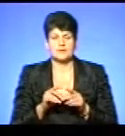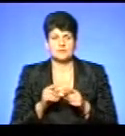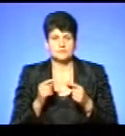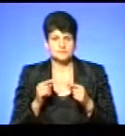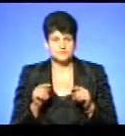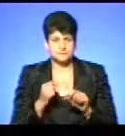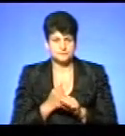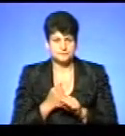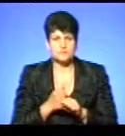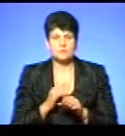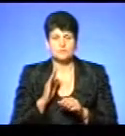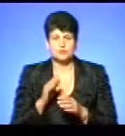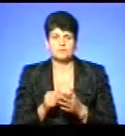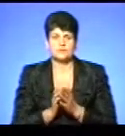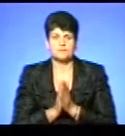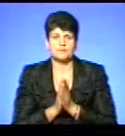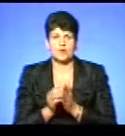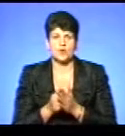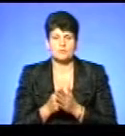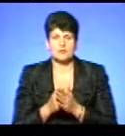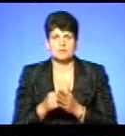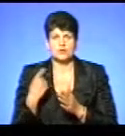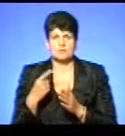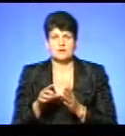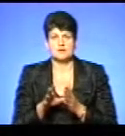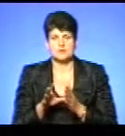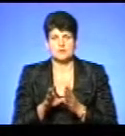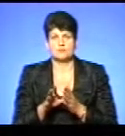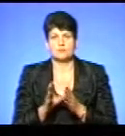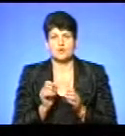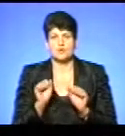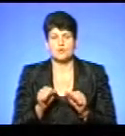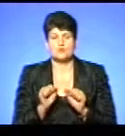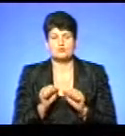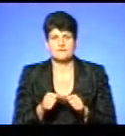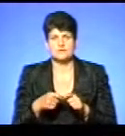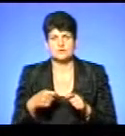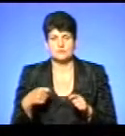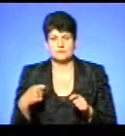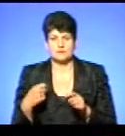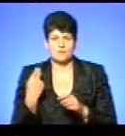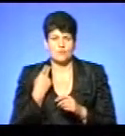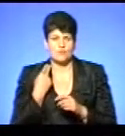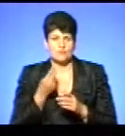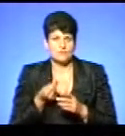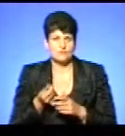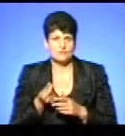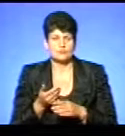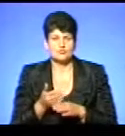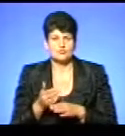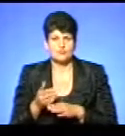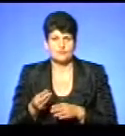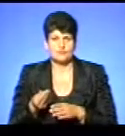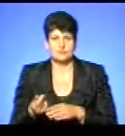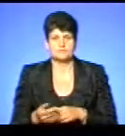випадку ми будемо клопотати перед обоенергом про можливість розтермінування боргу, для того, щоб мати можливість поступово розраховуватися по